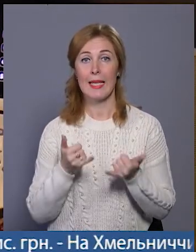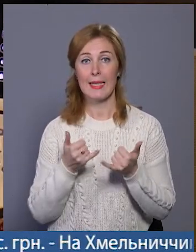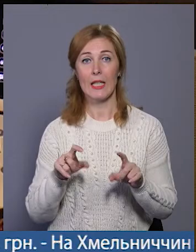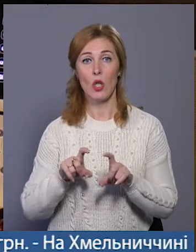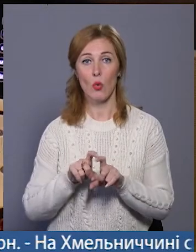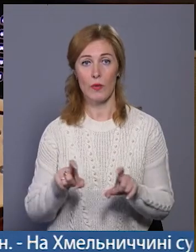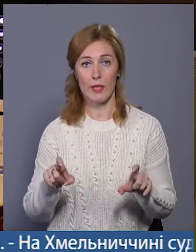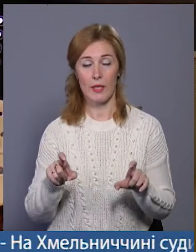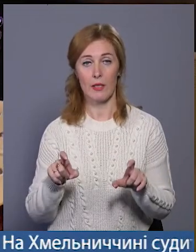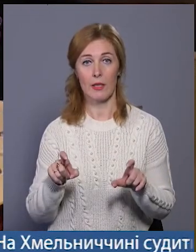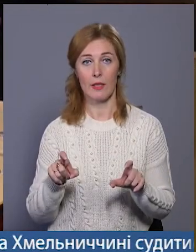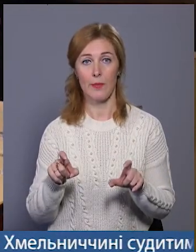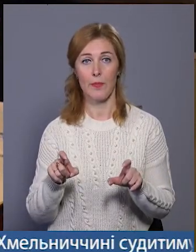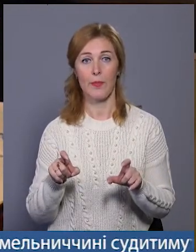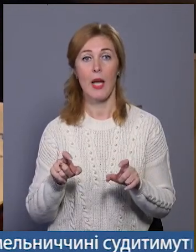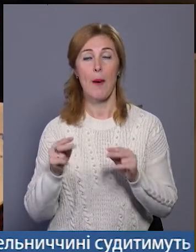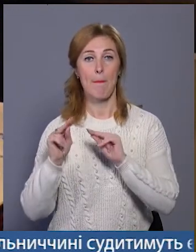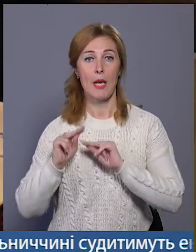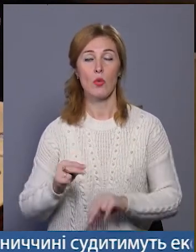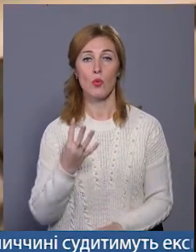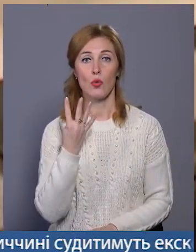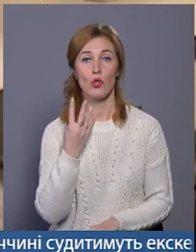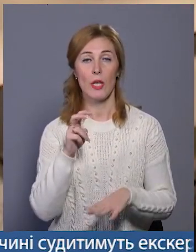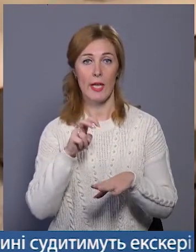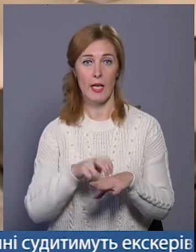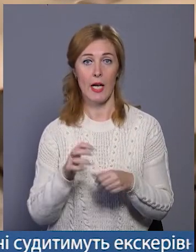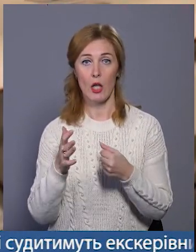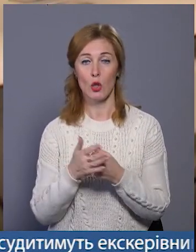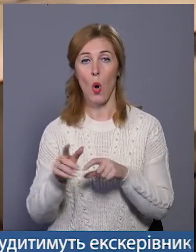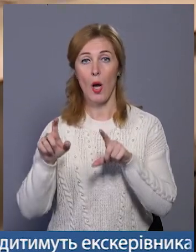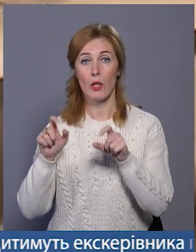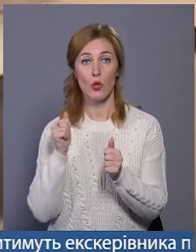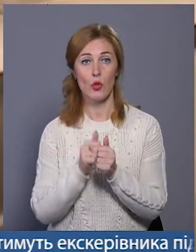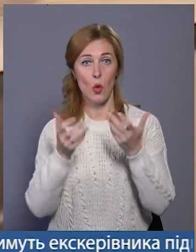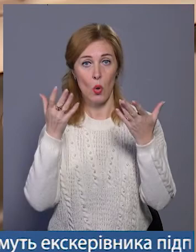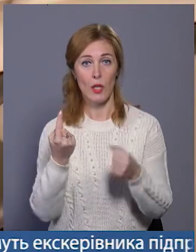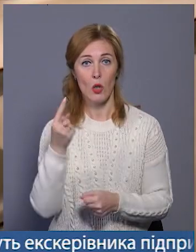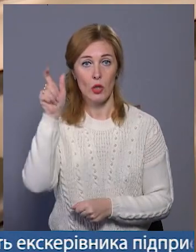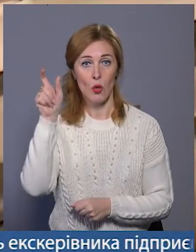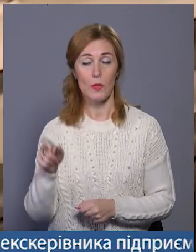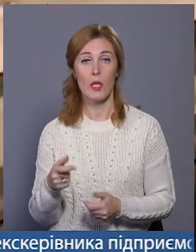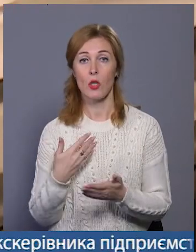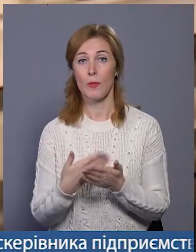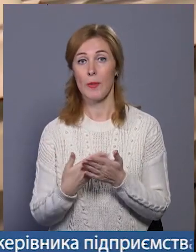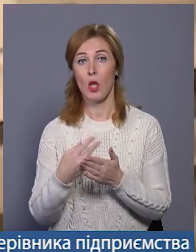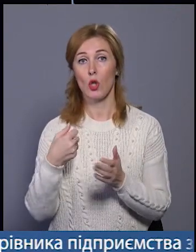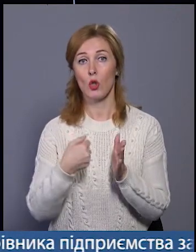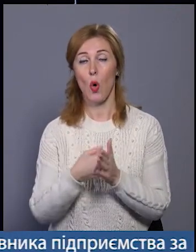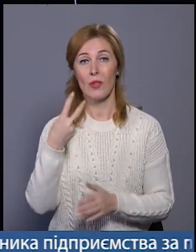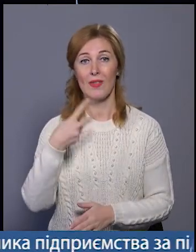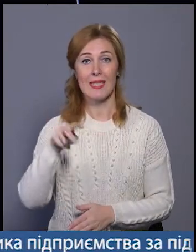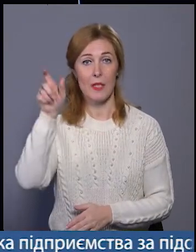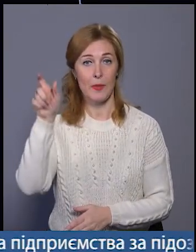відділенні ультразвукової діагностики працюють чотири лікарі. До карантину щодня один обстежував у середньому до 20 пацієнтів.